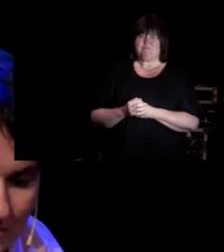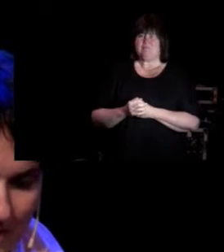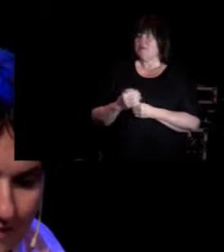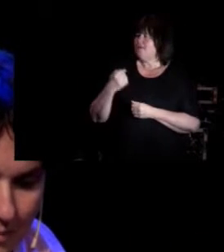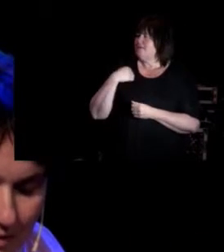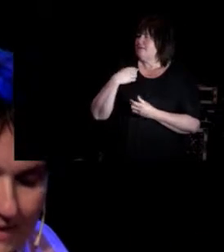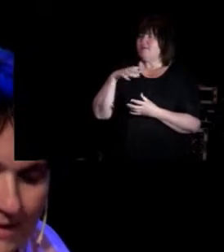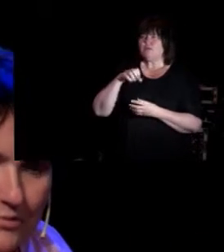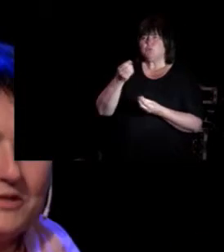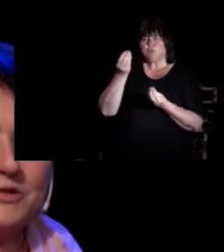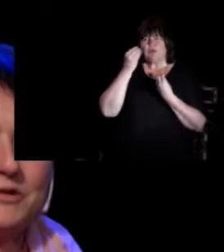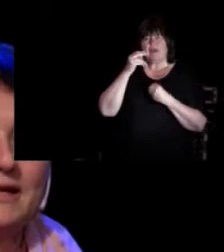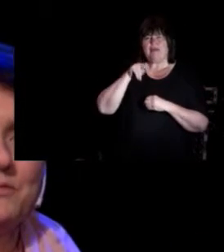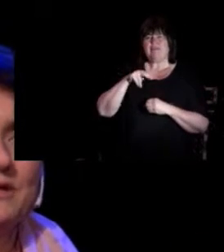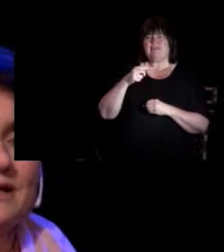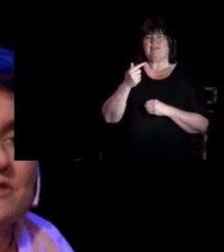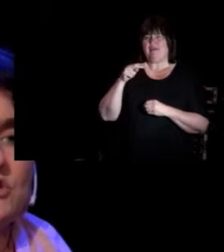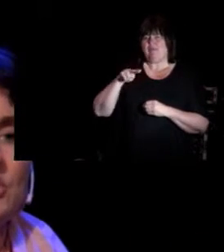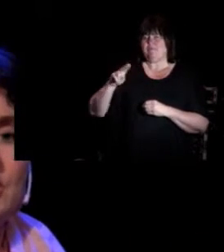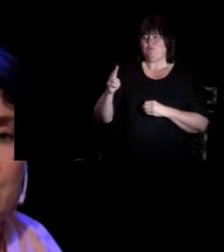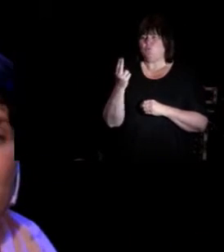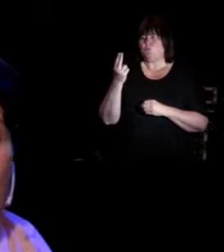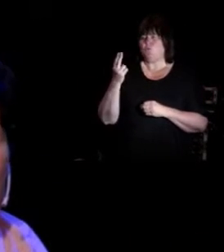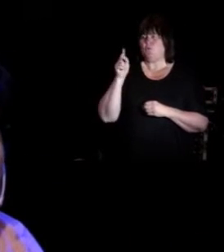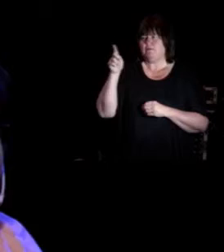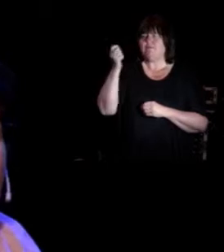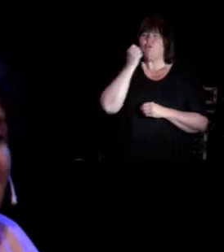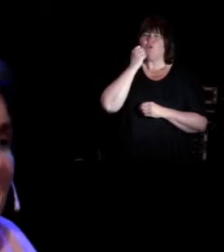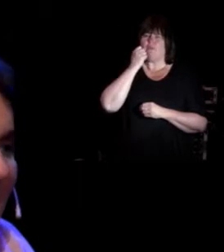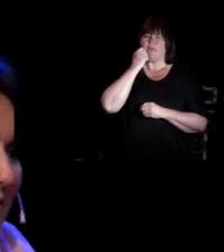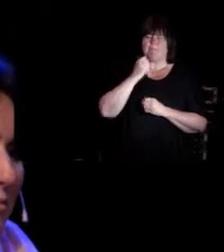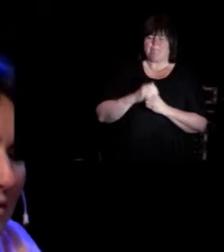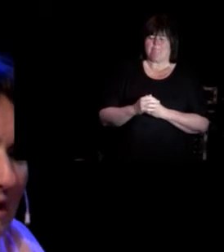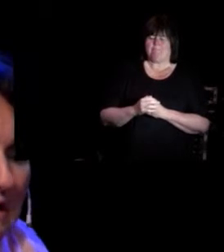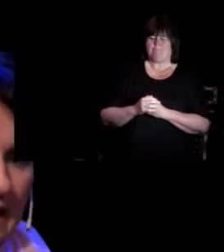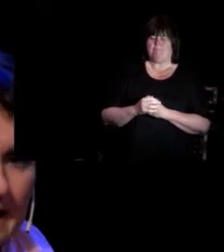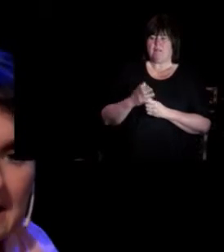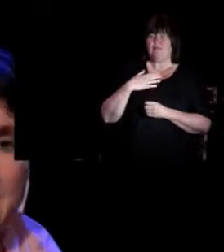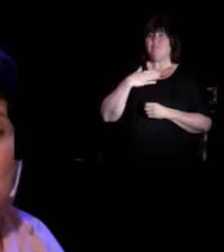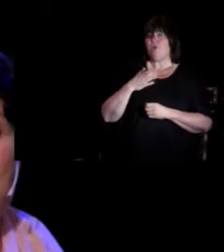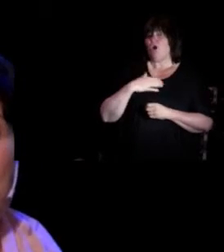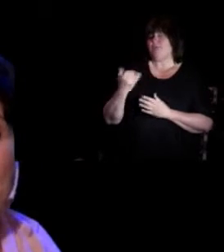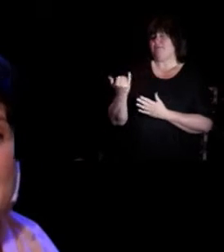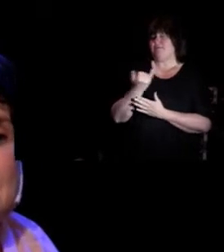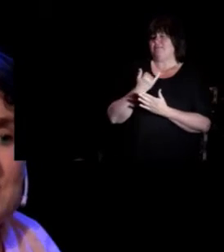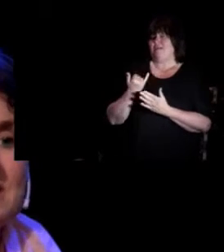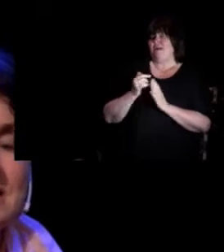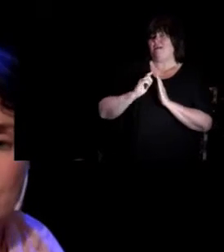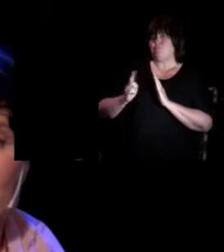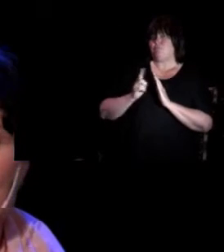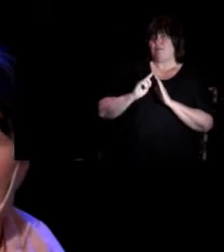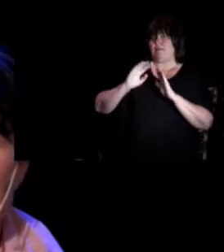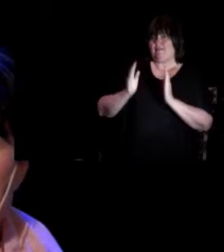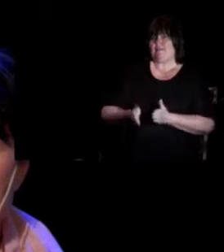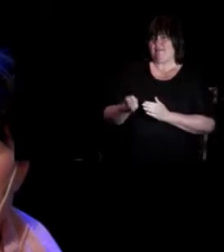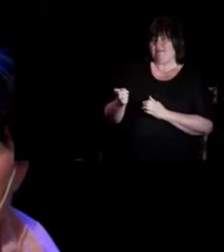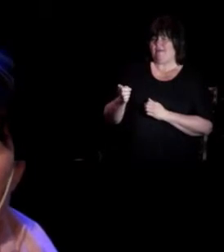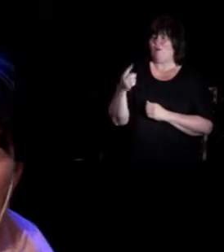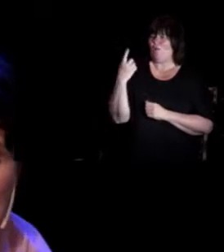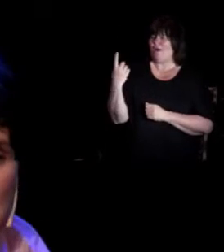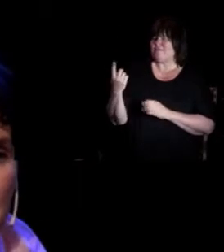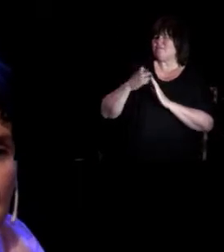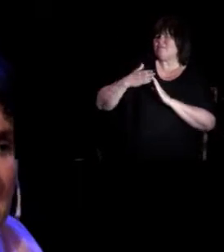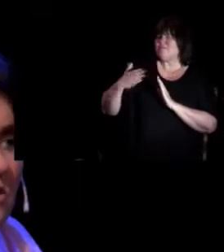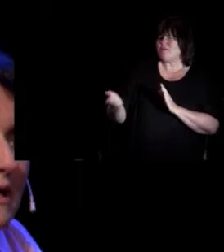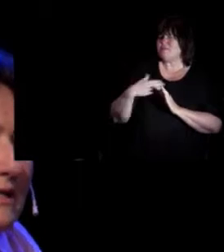utdanningen på NTNU i Trondheim, og der var det sånn at vi hadde en intern poliklinikk, og et semester så fikk vi utdelt en